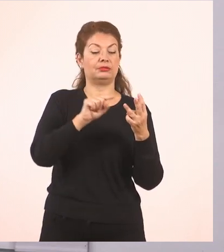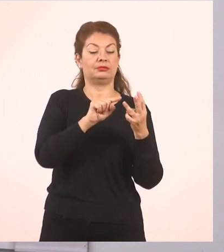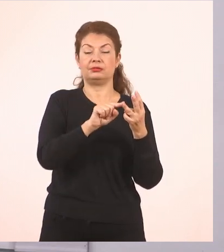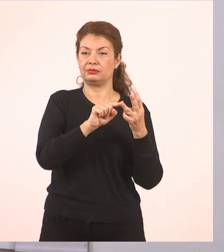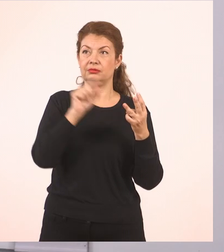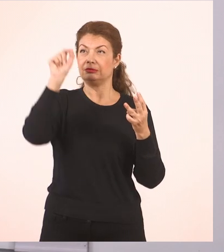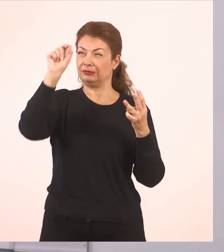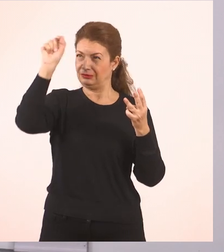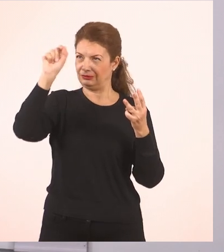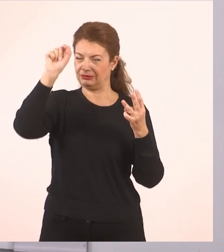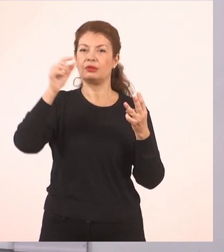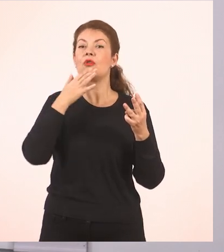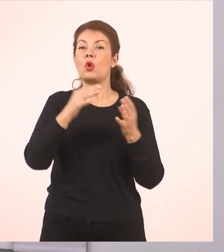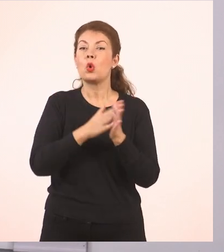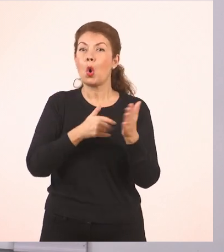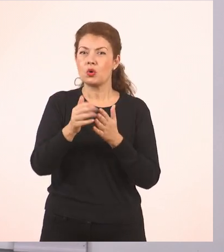κόκκινος.